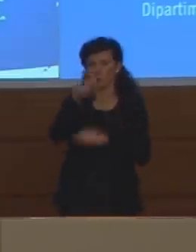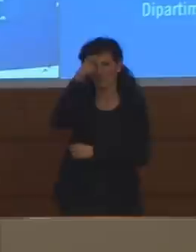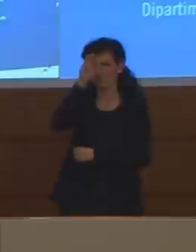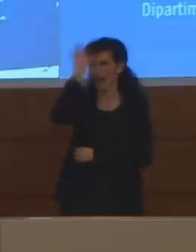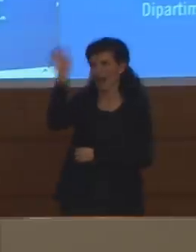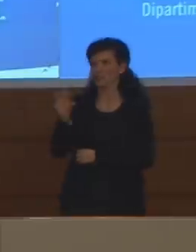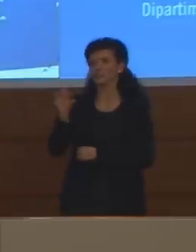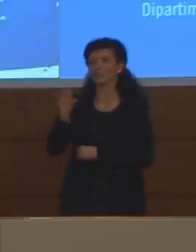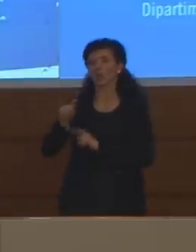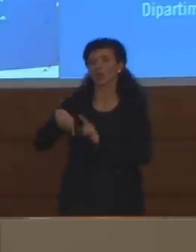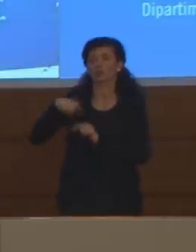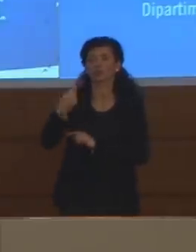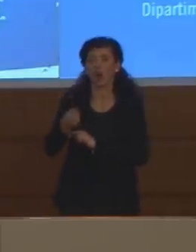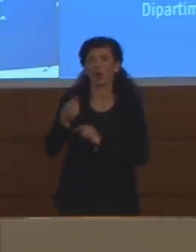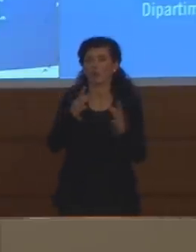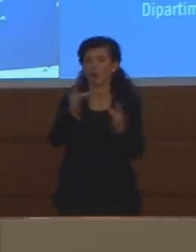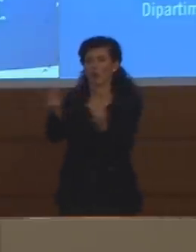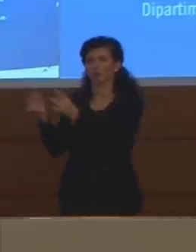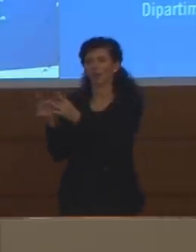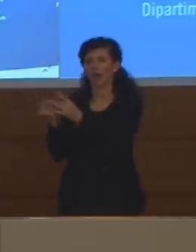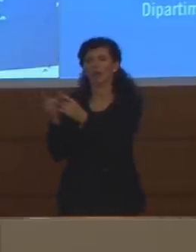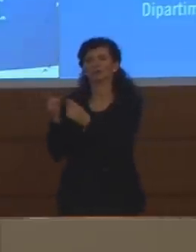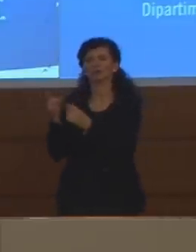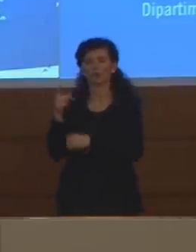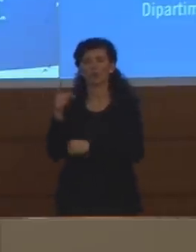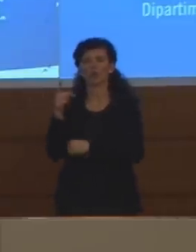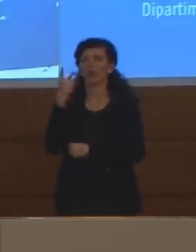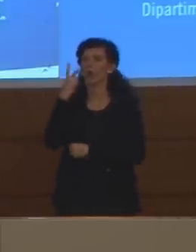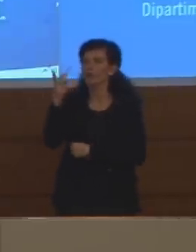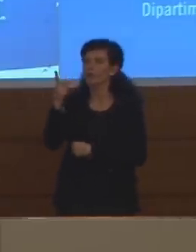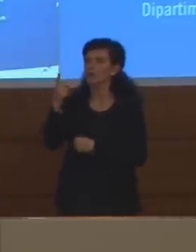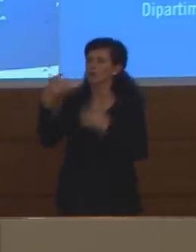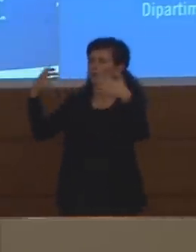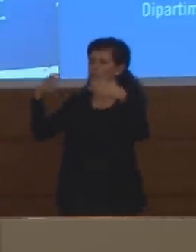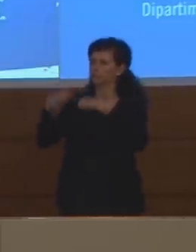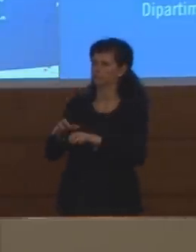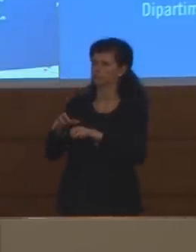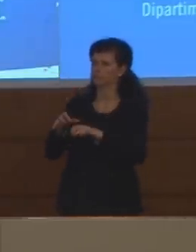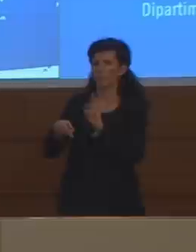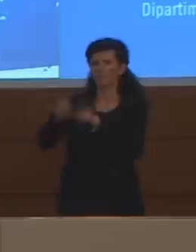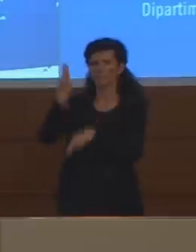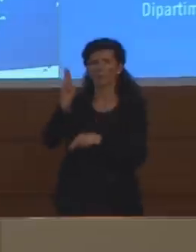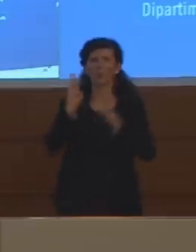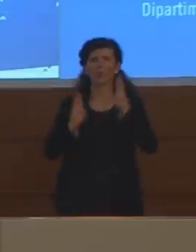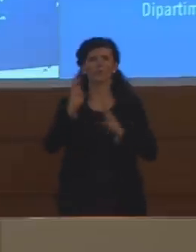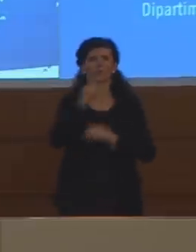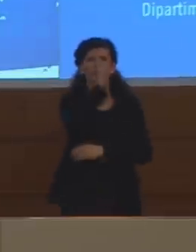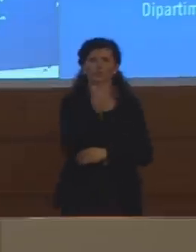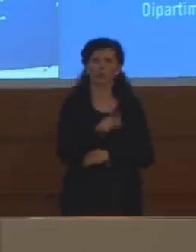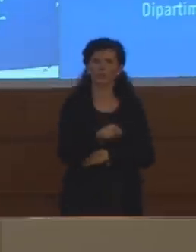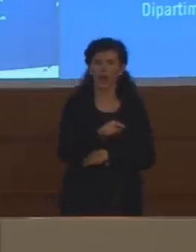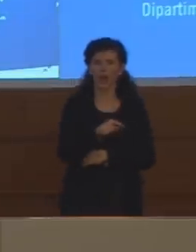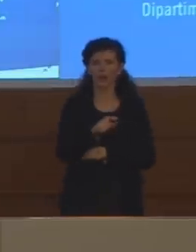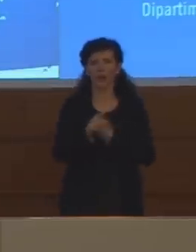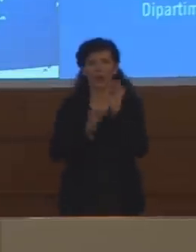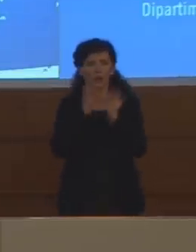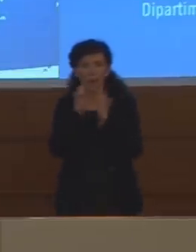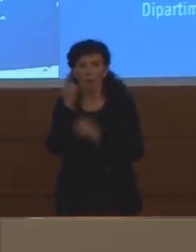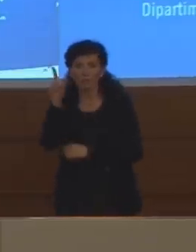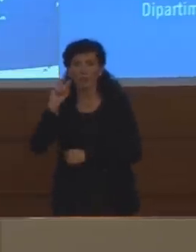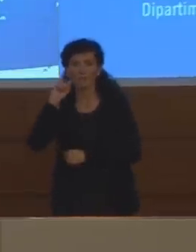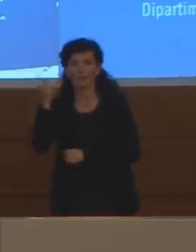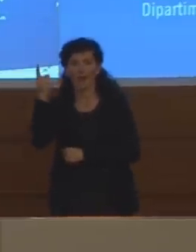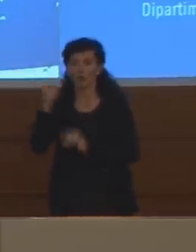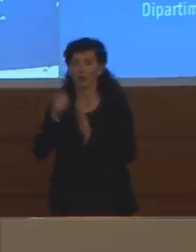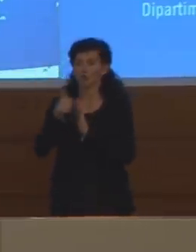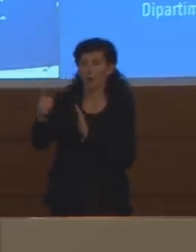dopo di noi vedono un calo maggiore del nostro, quindi in chiaro sono stati più bravi nell'isolamento e nel tracciamento dei